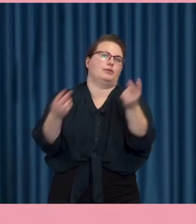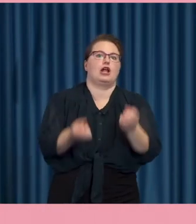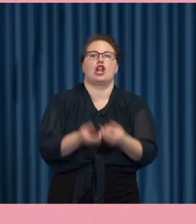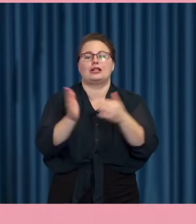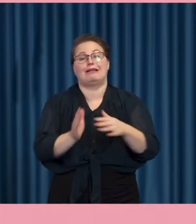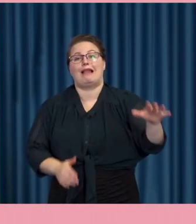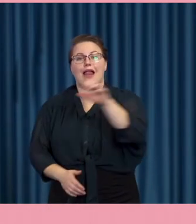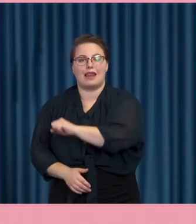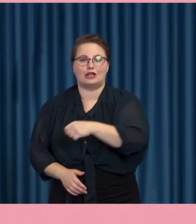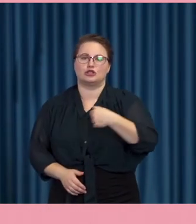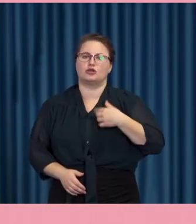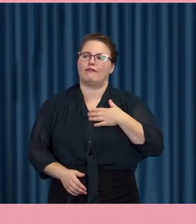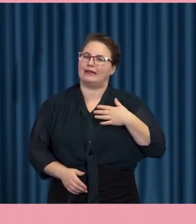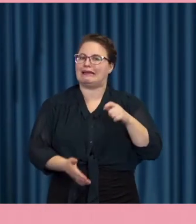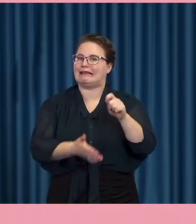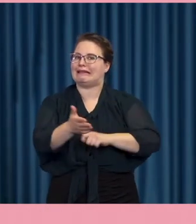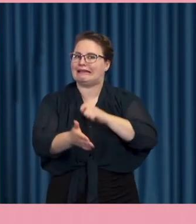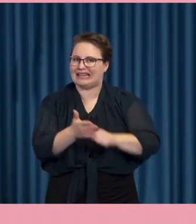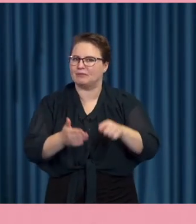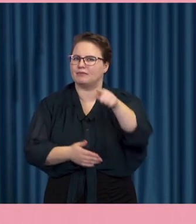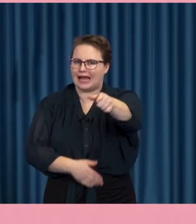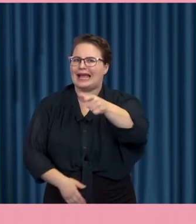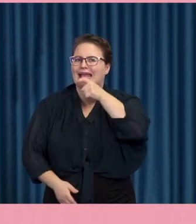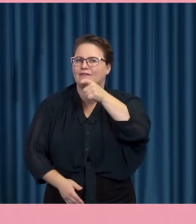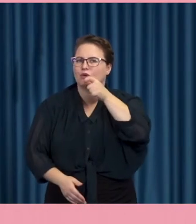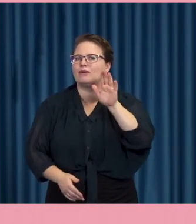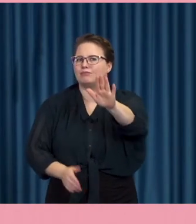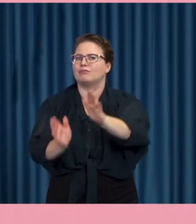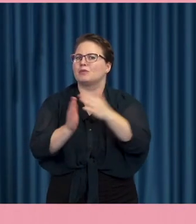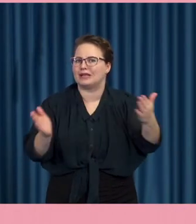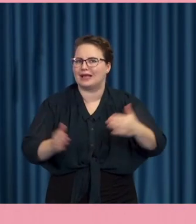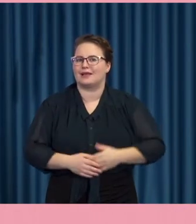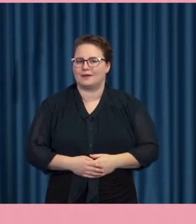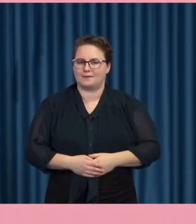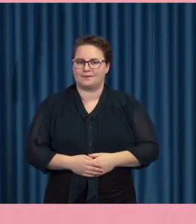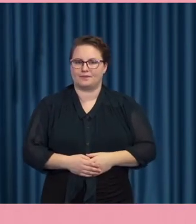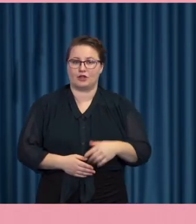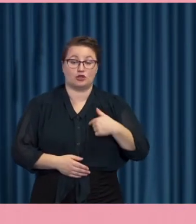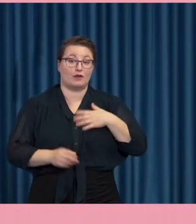biblioteken. Jag vill också berätta om bibliotekens satsning.